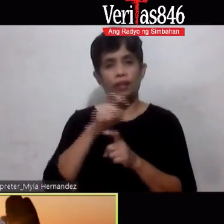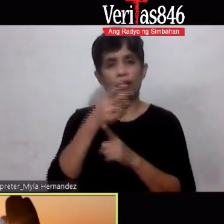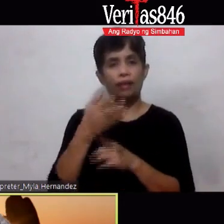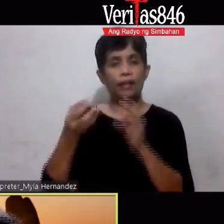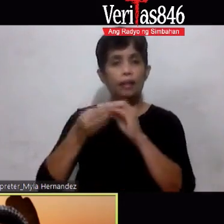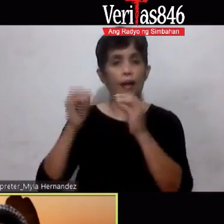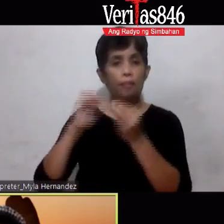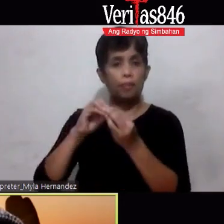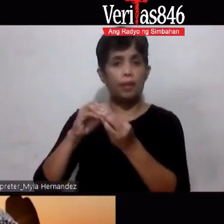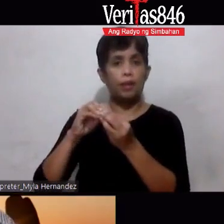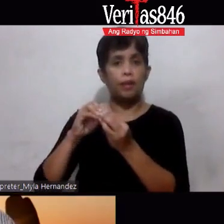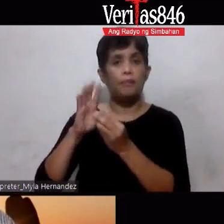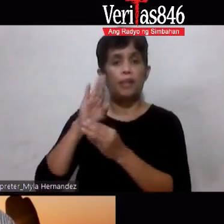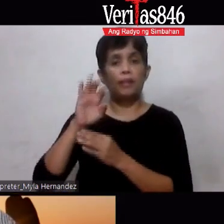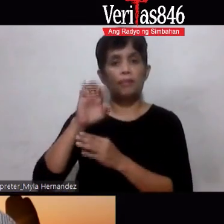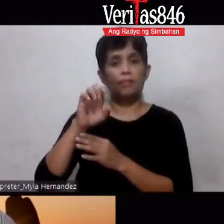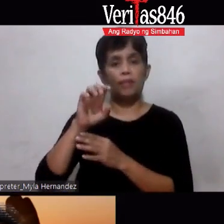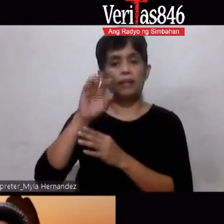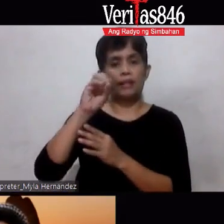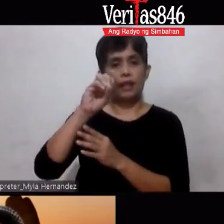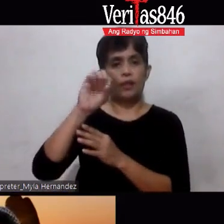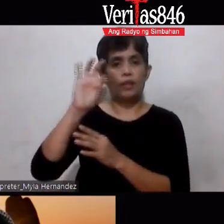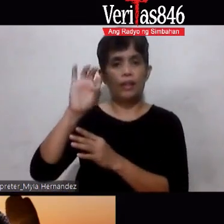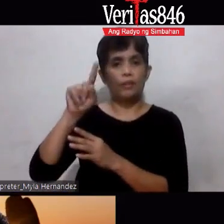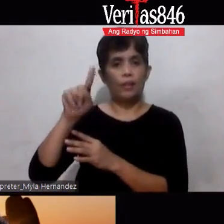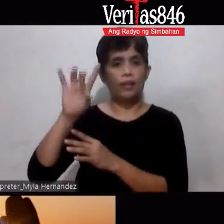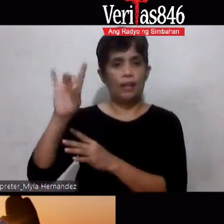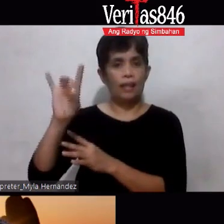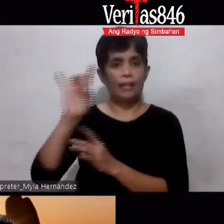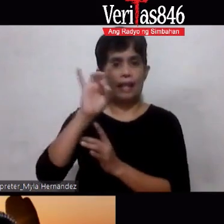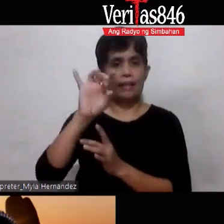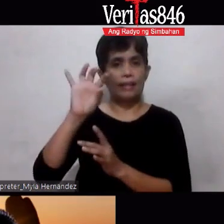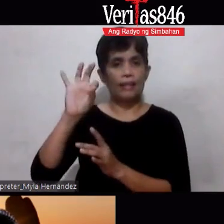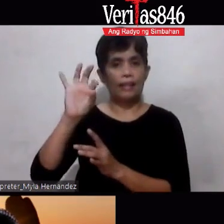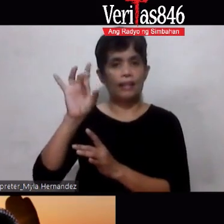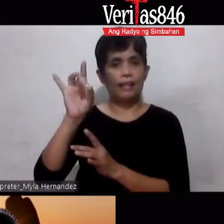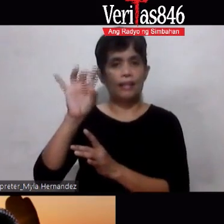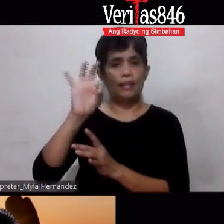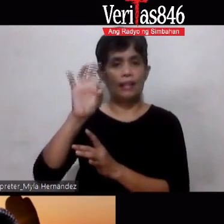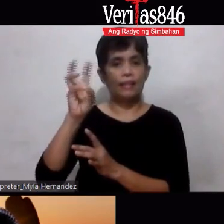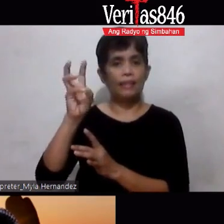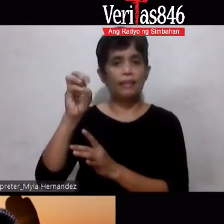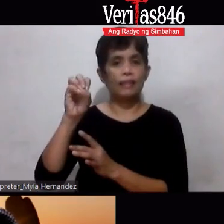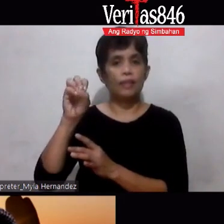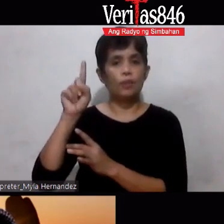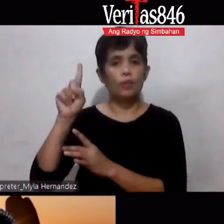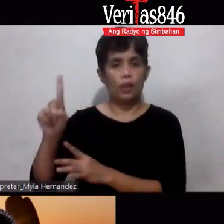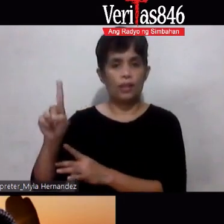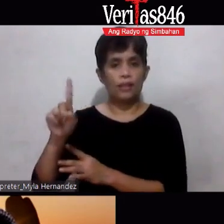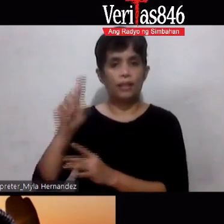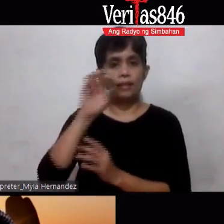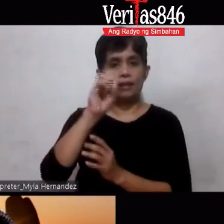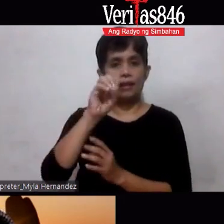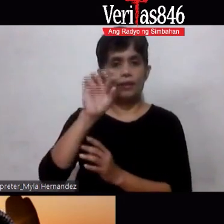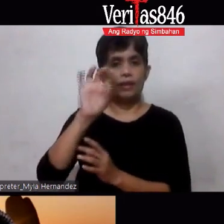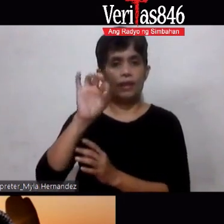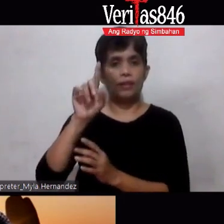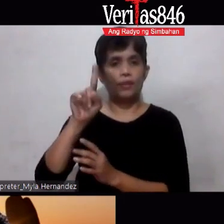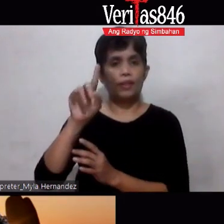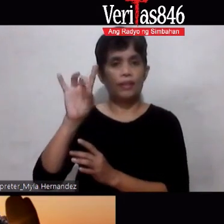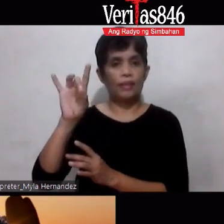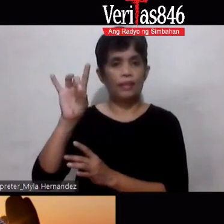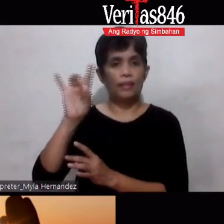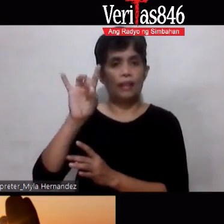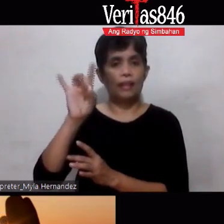Brother Benson 0-918-89-89-601 0-918-89